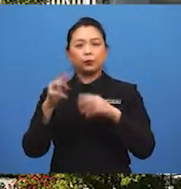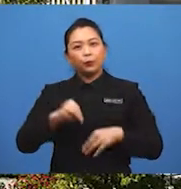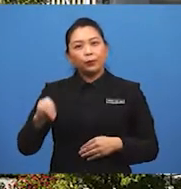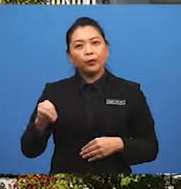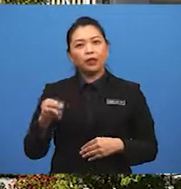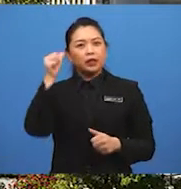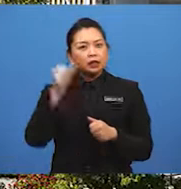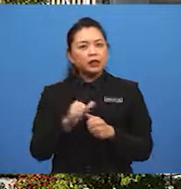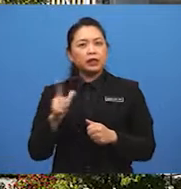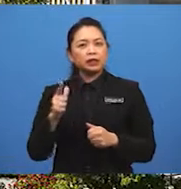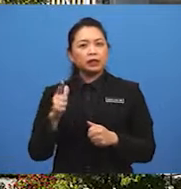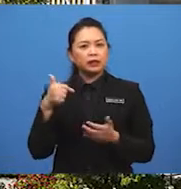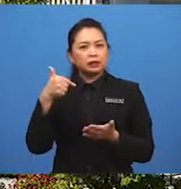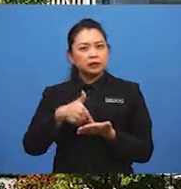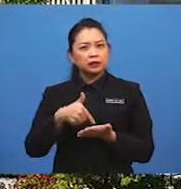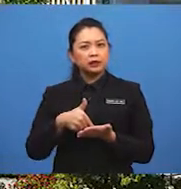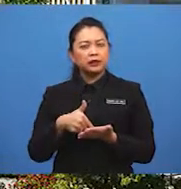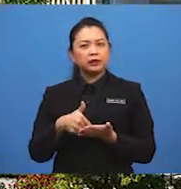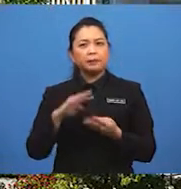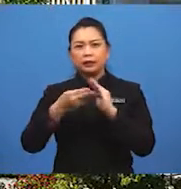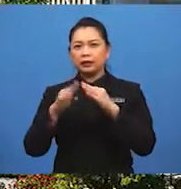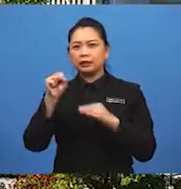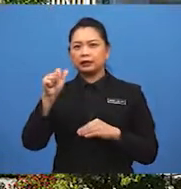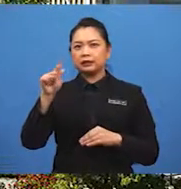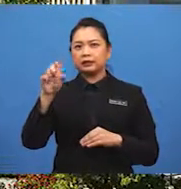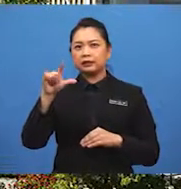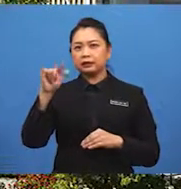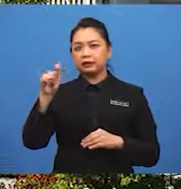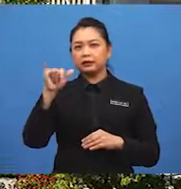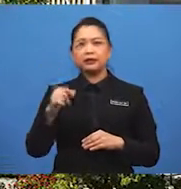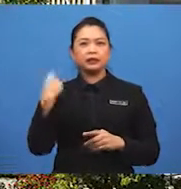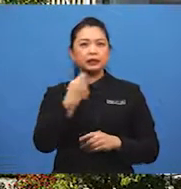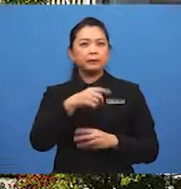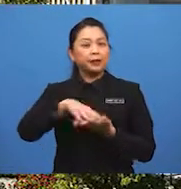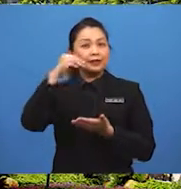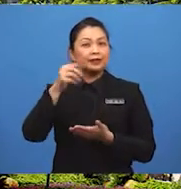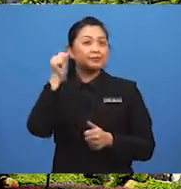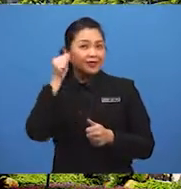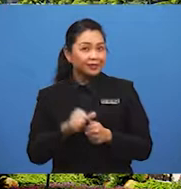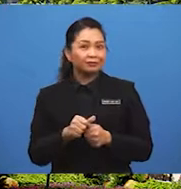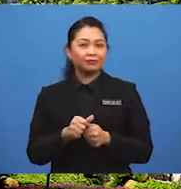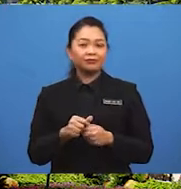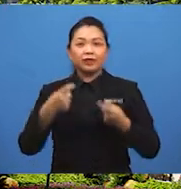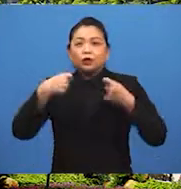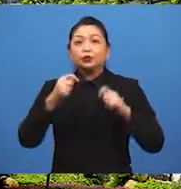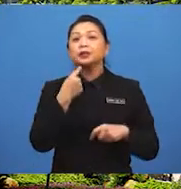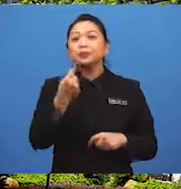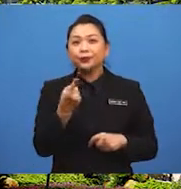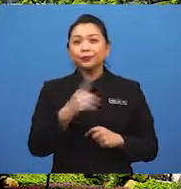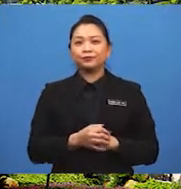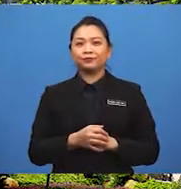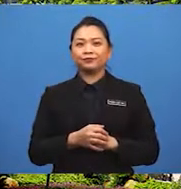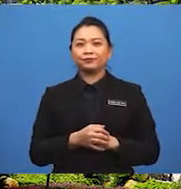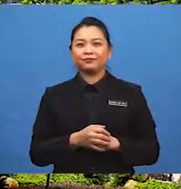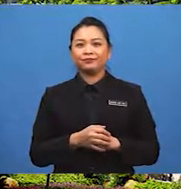Murid-murid, ingat lagi tak contoh bandar setelik yang telah kita pelajari? Ingat? Okey, cuba sebut.